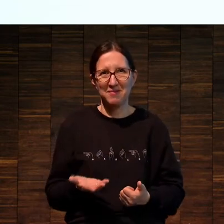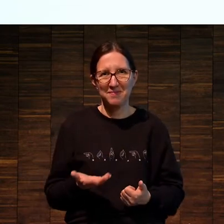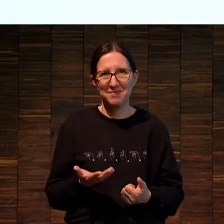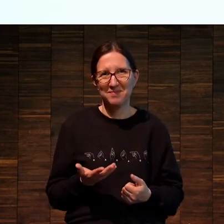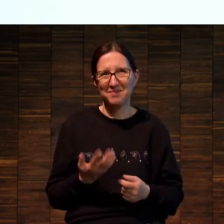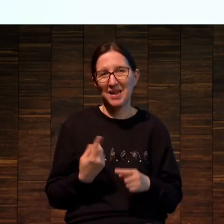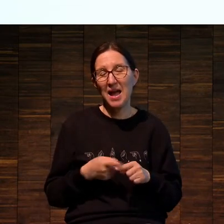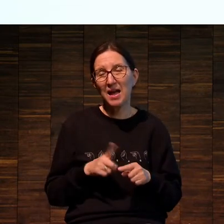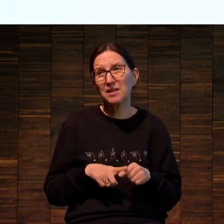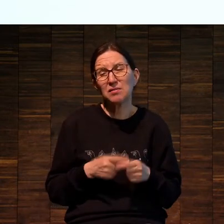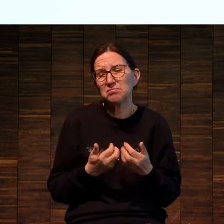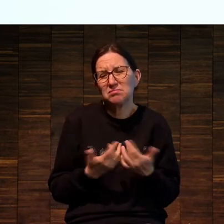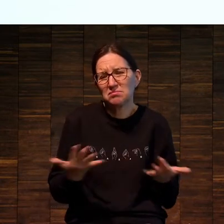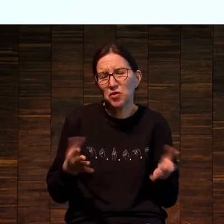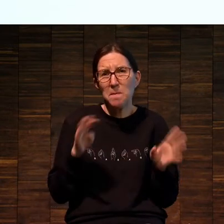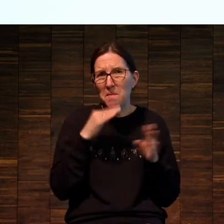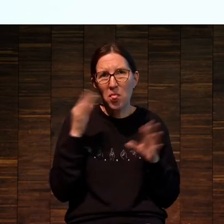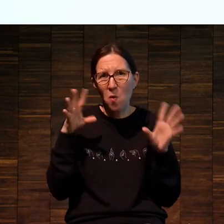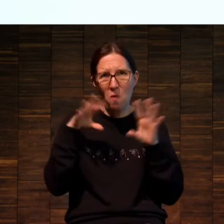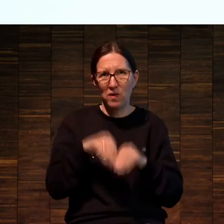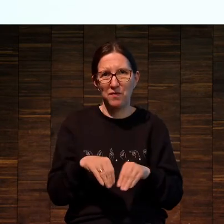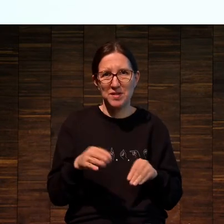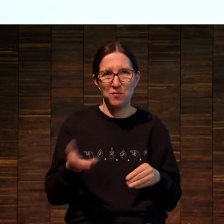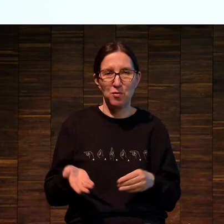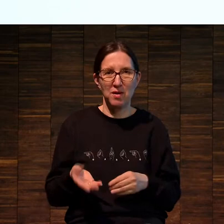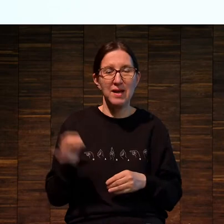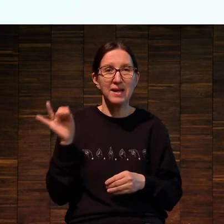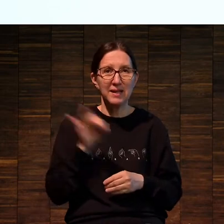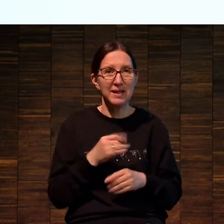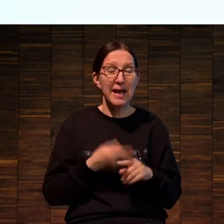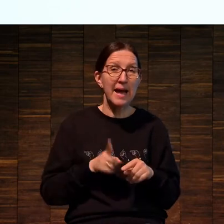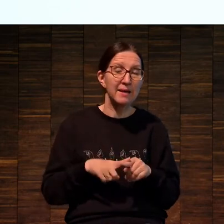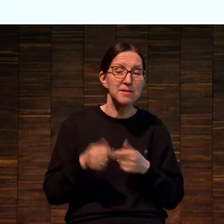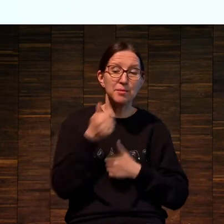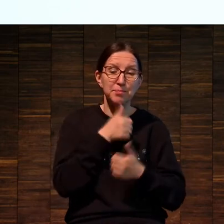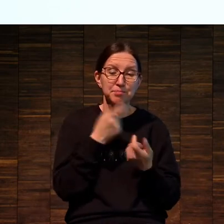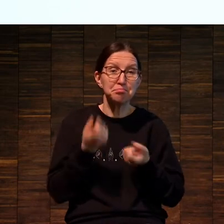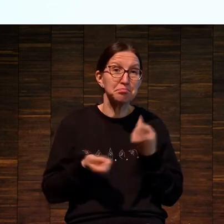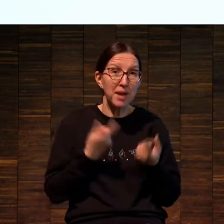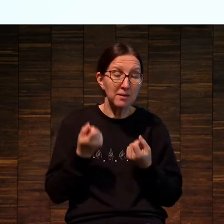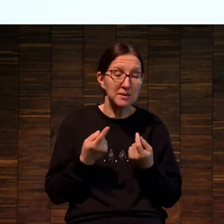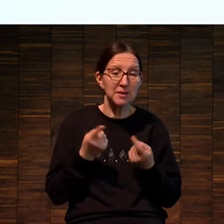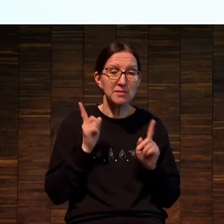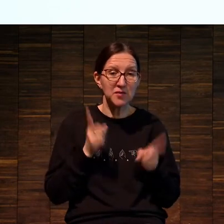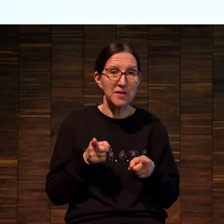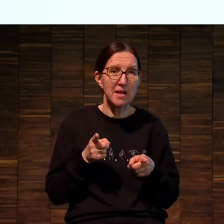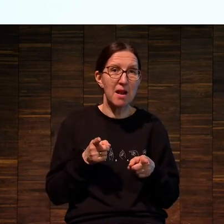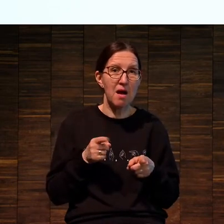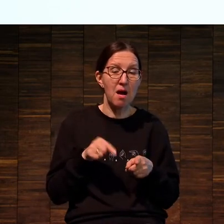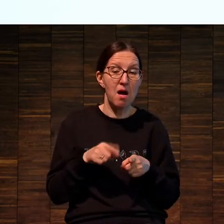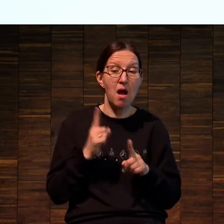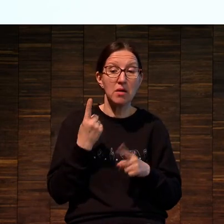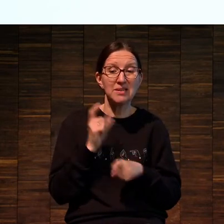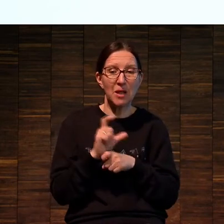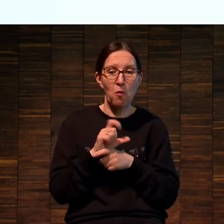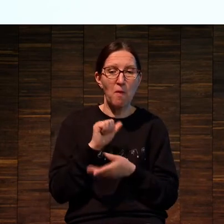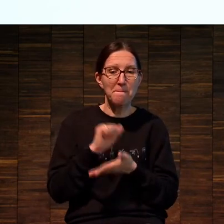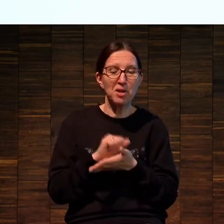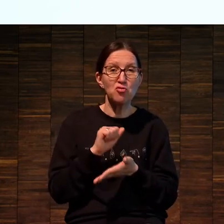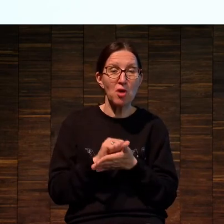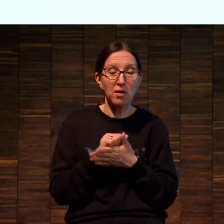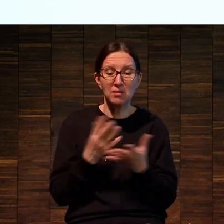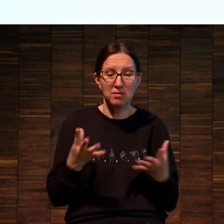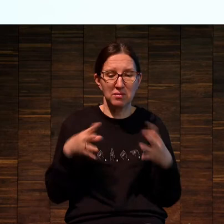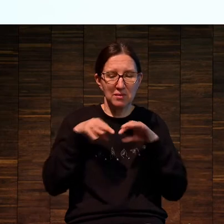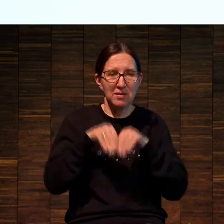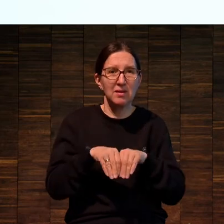это много-много всего. И вот эти вот практики, которые объединяются в слове печать, они на самом деле,